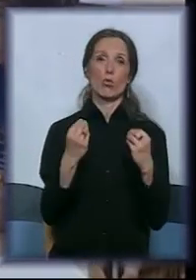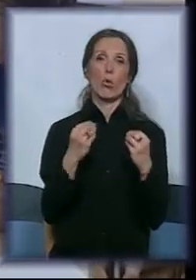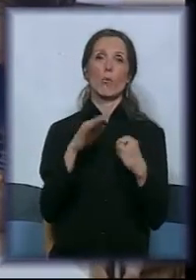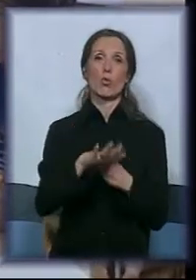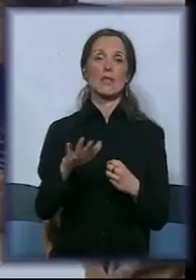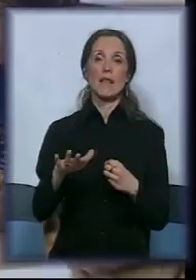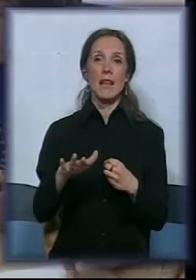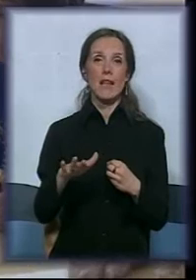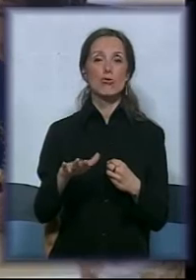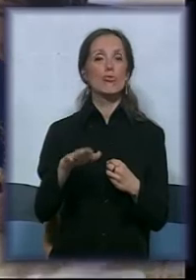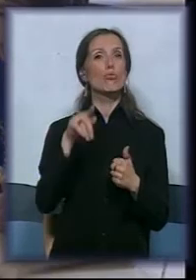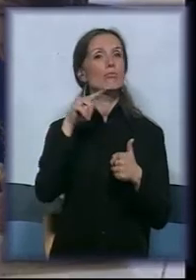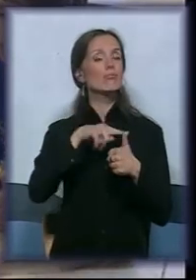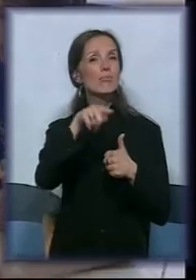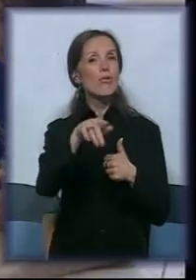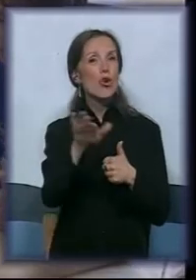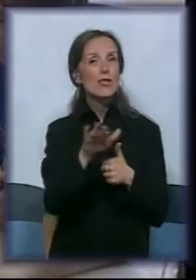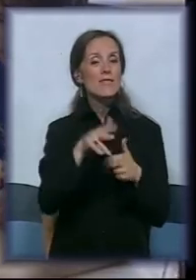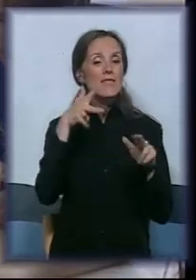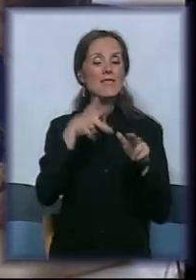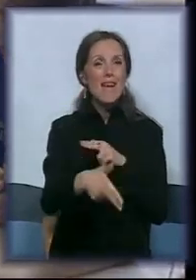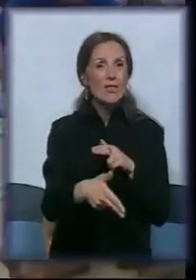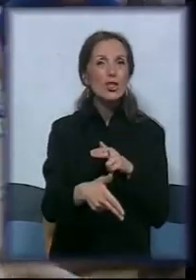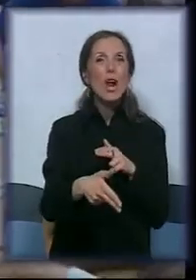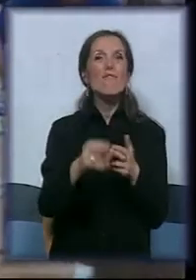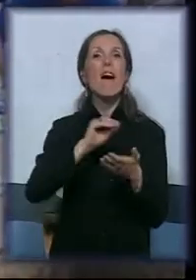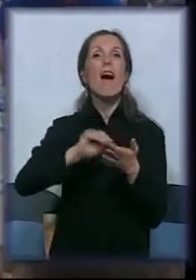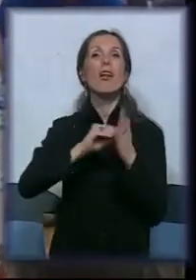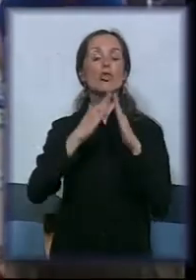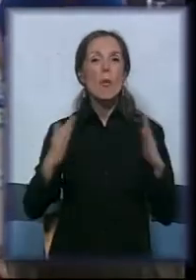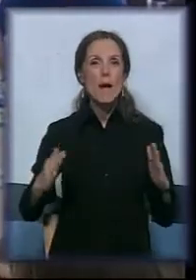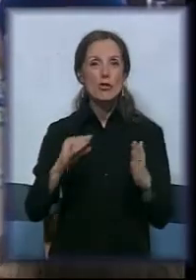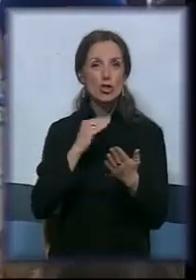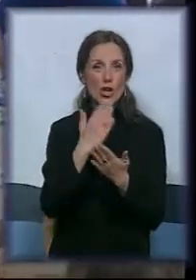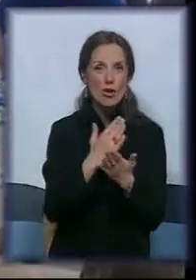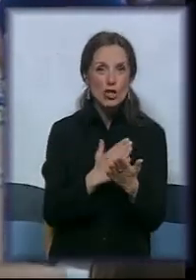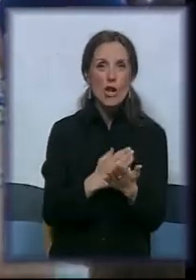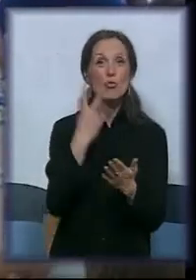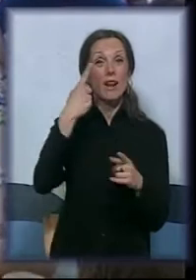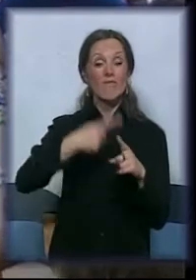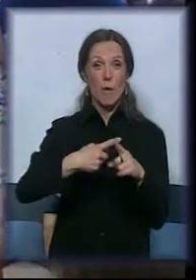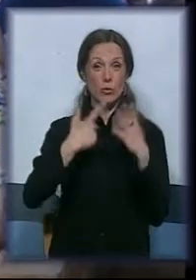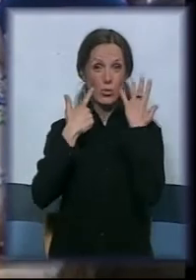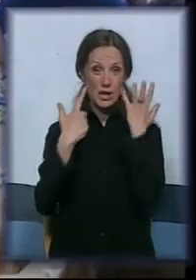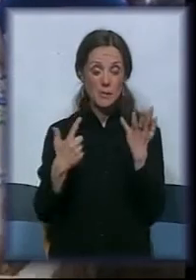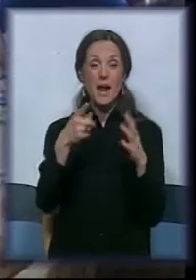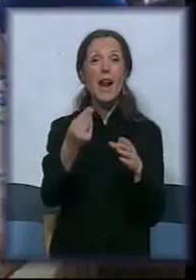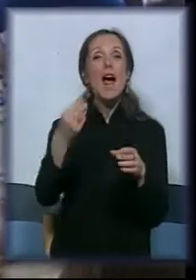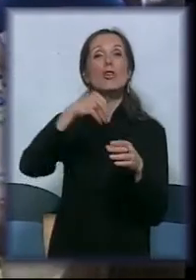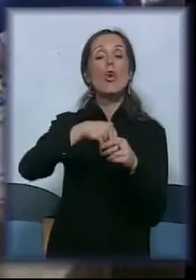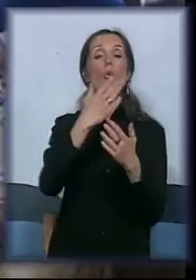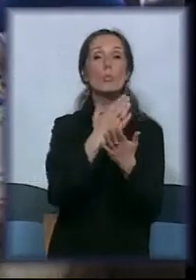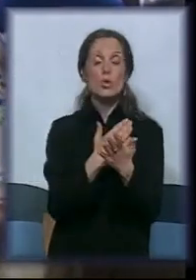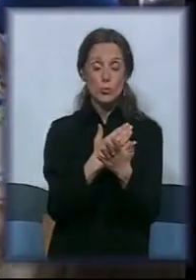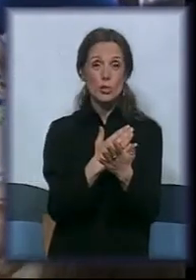završava domaći na času, ide dva put nedeljno. Ovo dopunski čas daj se